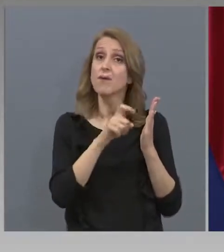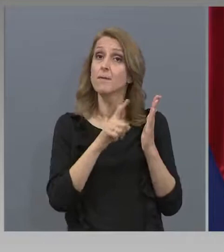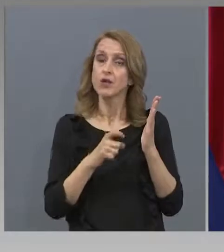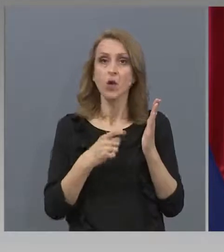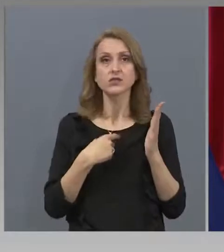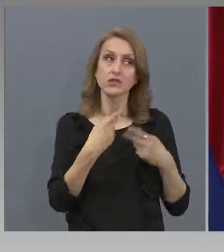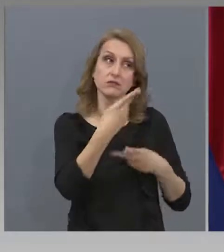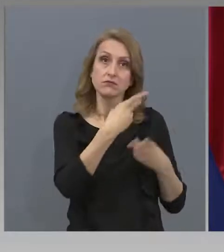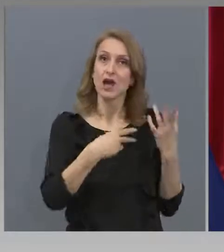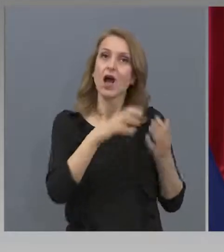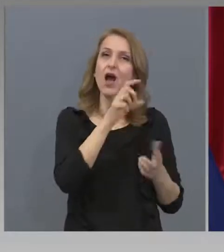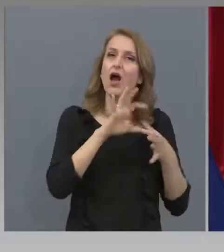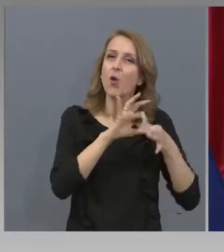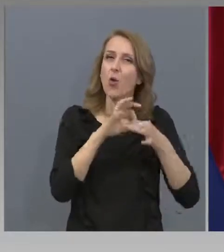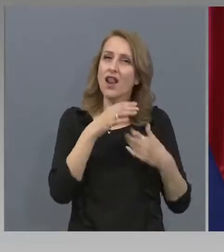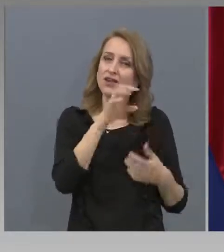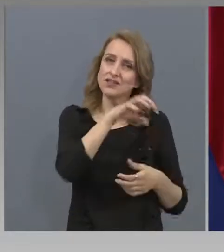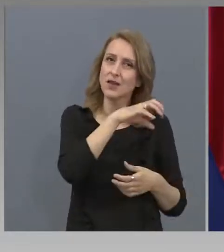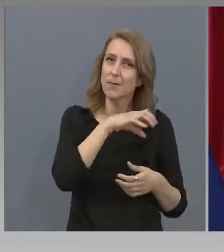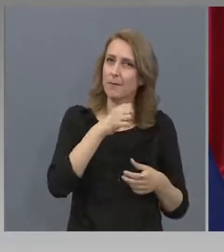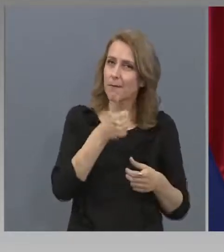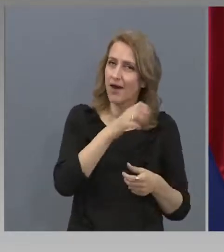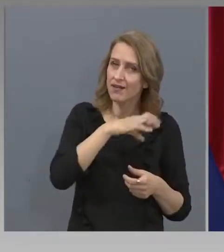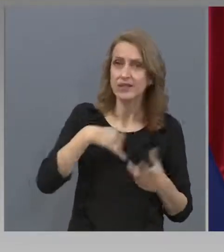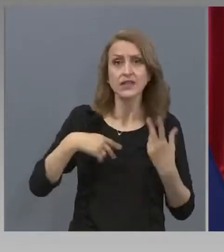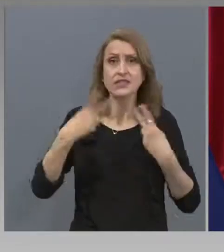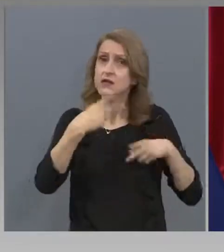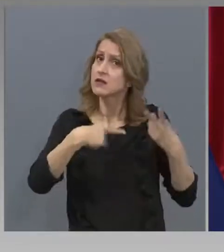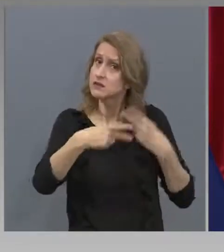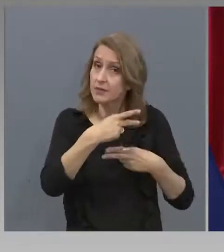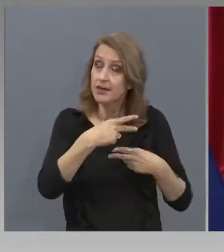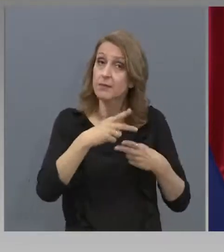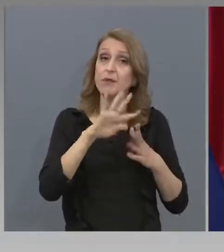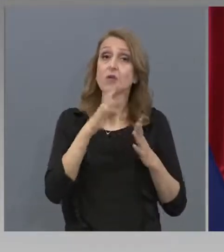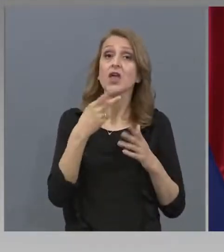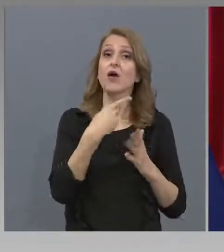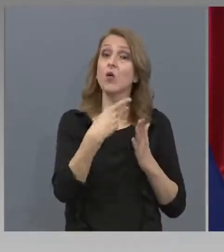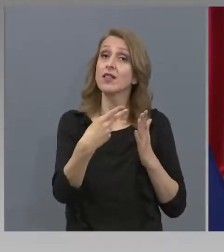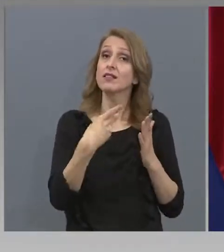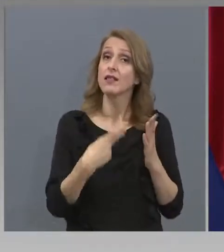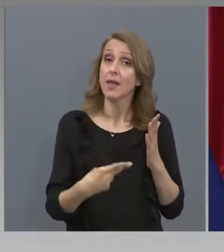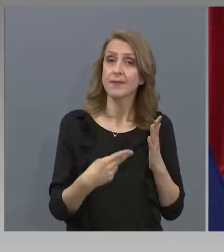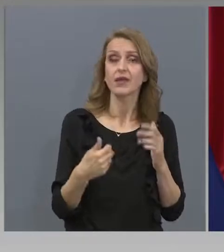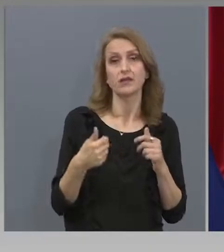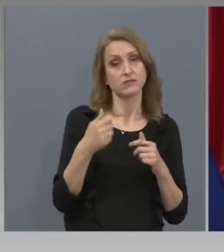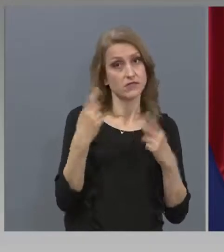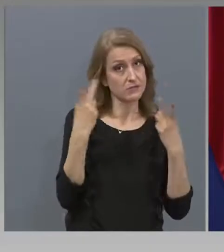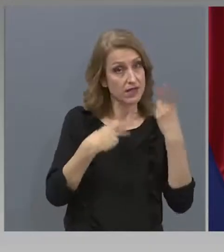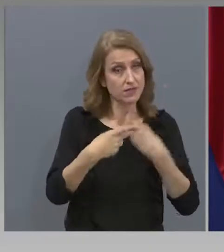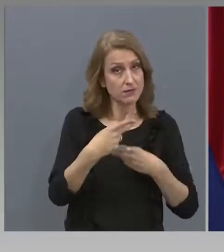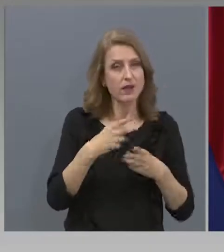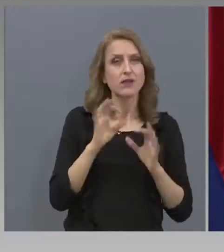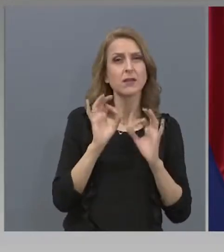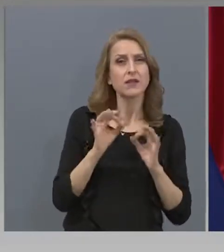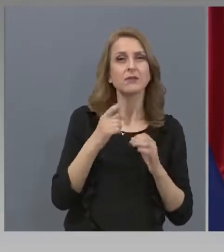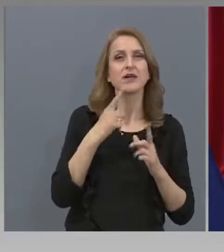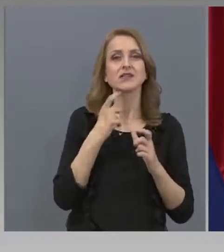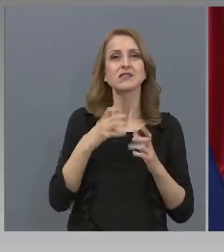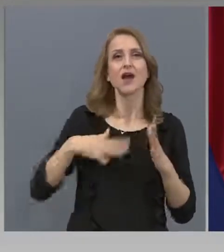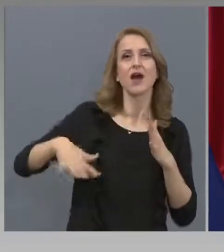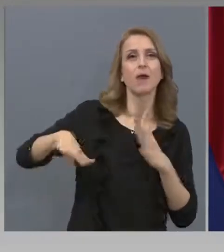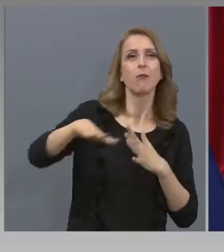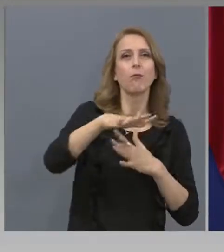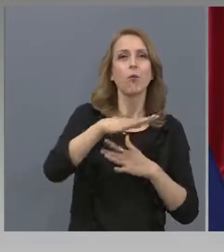сигурно половина час водихме дискусия по тази тема. Безпорно е примерно, че средствата, които са инвестирани в строителство на публична инфраструктура,